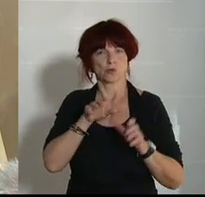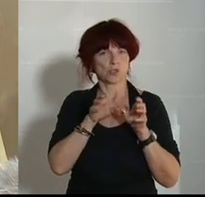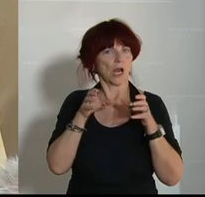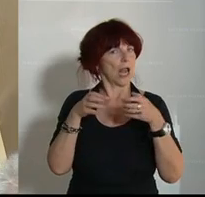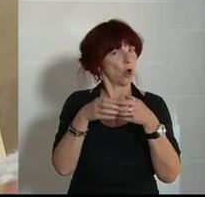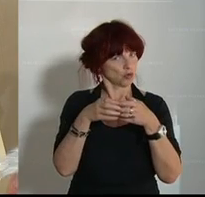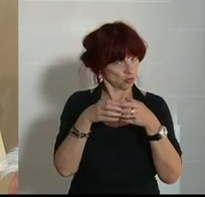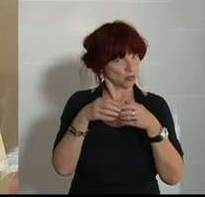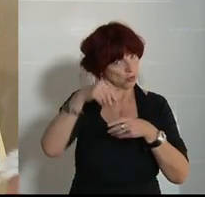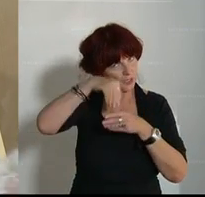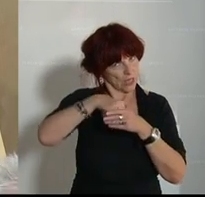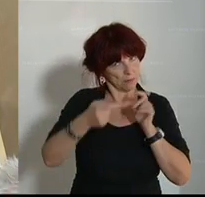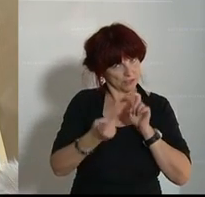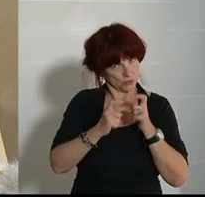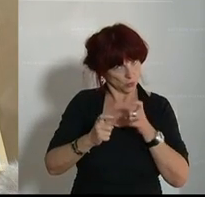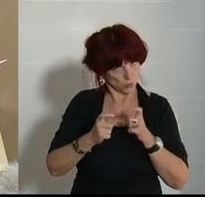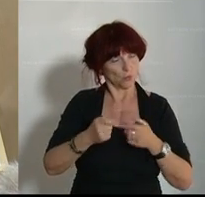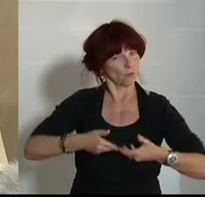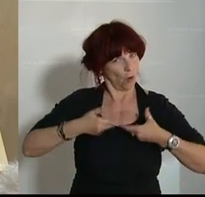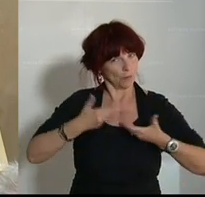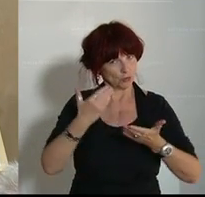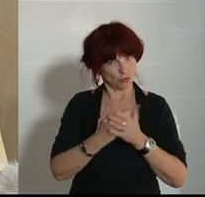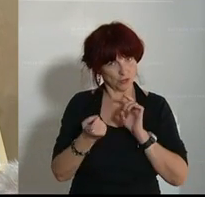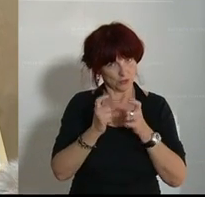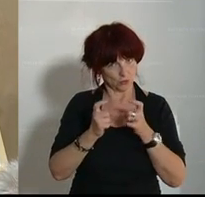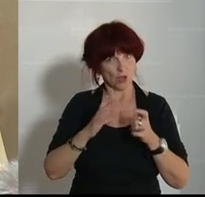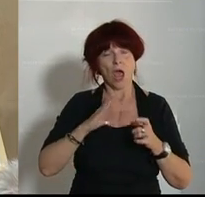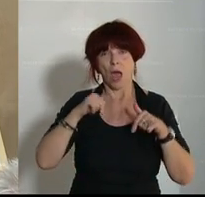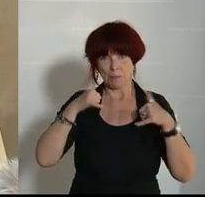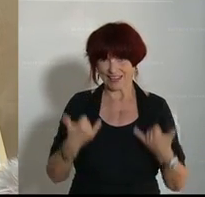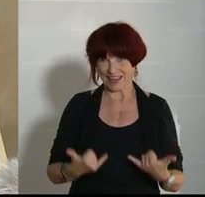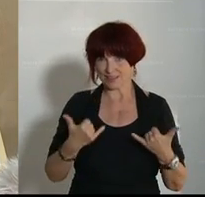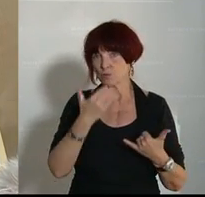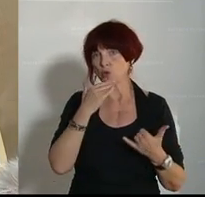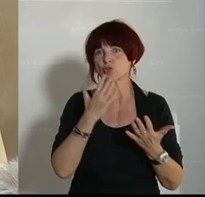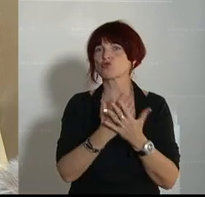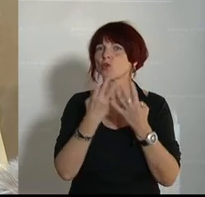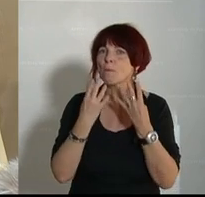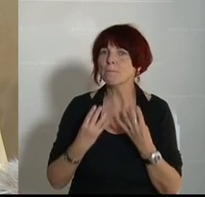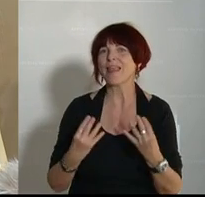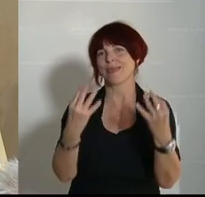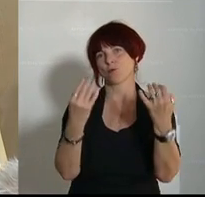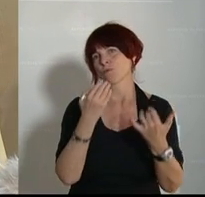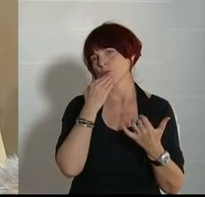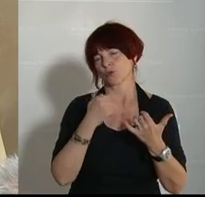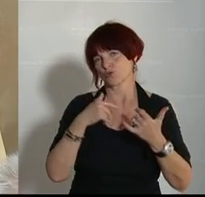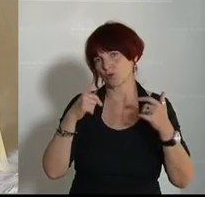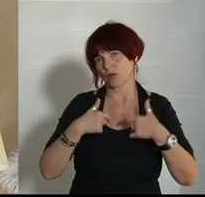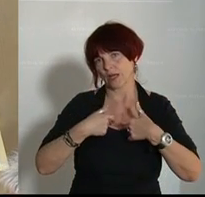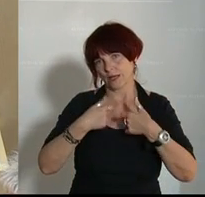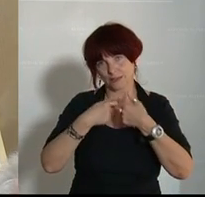Debatte dort. Aber lassen Sie mich natürlich auch hier im Plenum schon thematisch darauf eingehen. Der Europäische